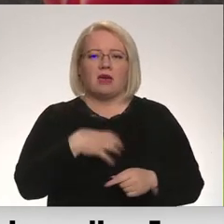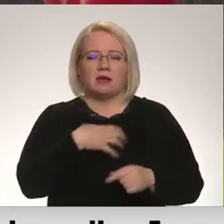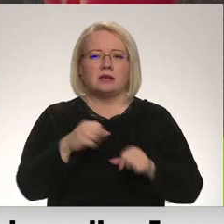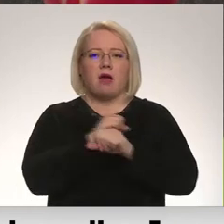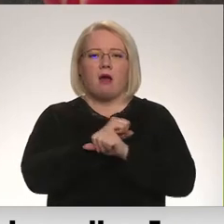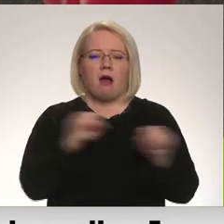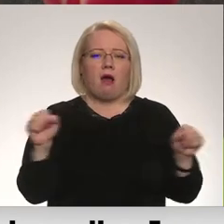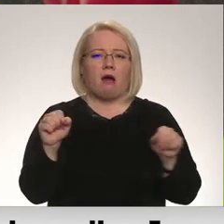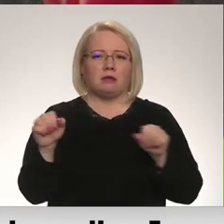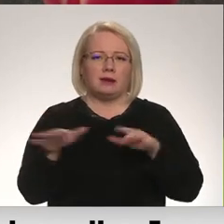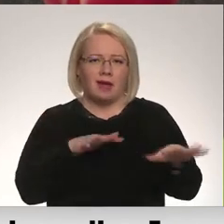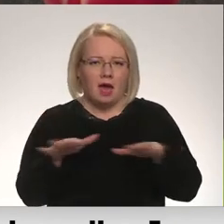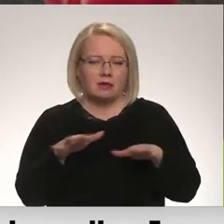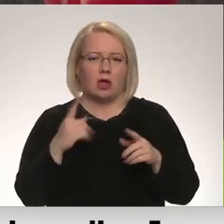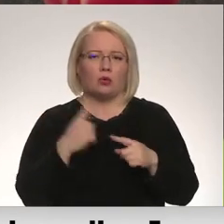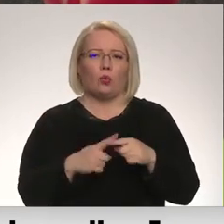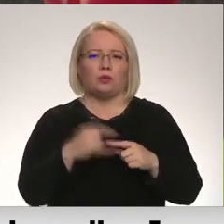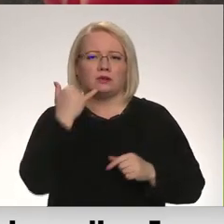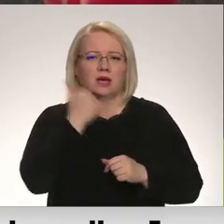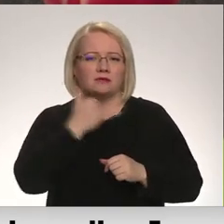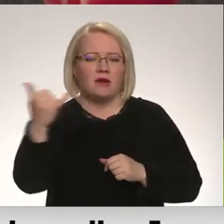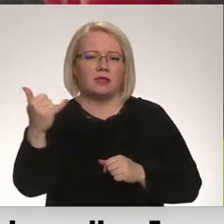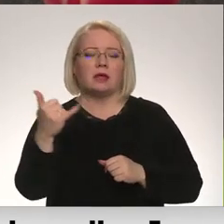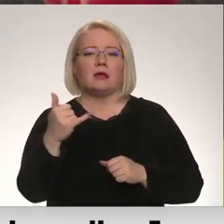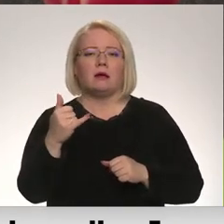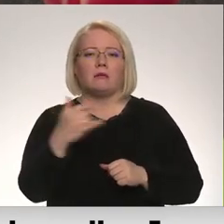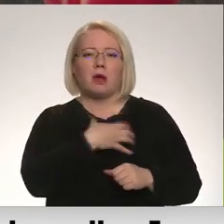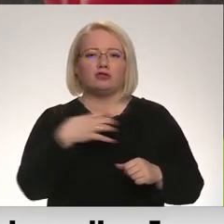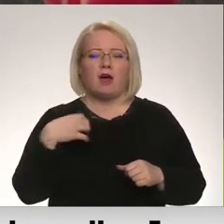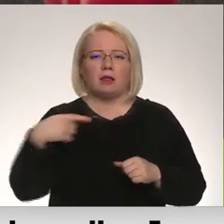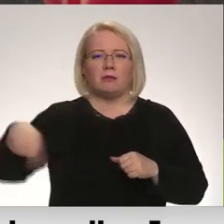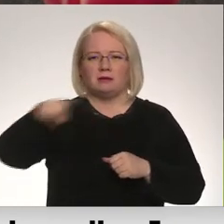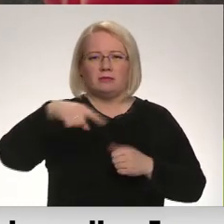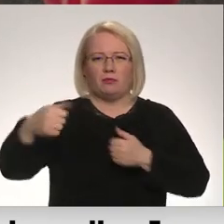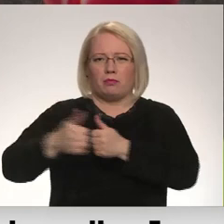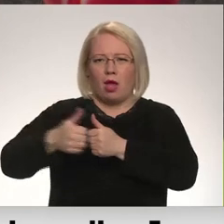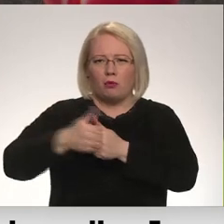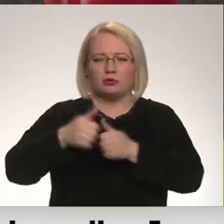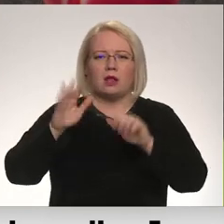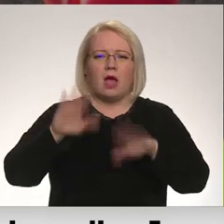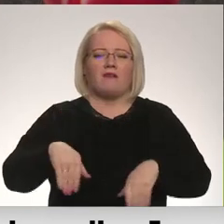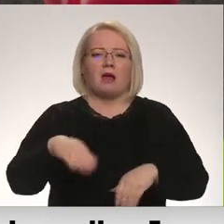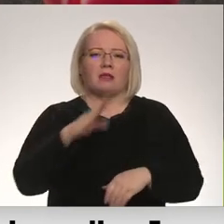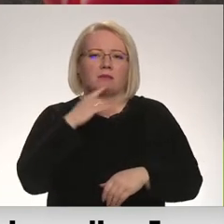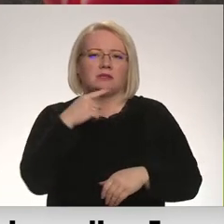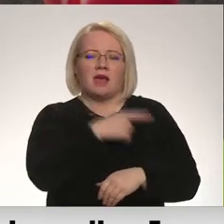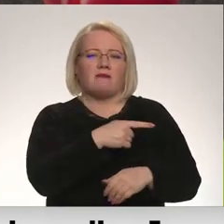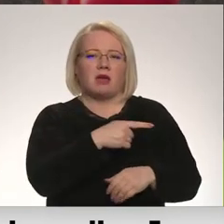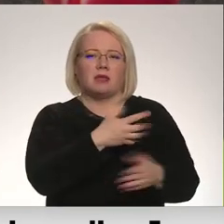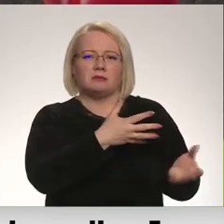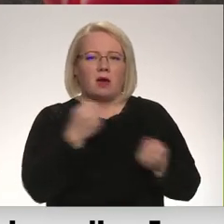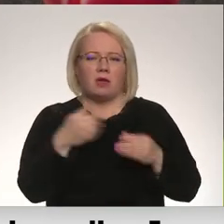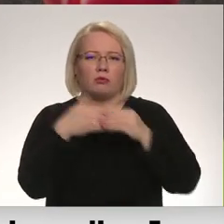reaģēt un sazvanīt tās pašvaldības, kas atrodas tuvumā, lai viņas varētu savāk un